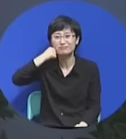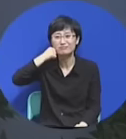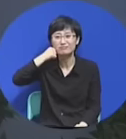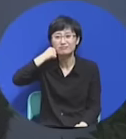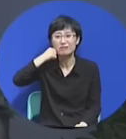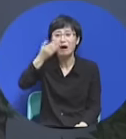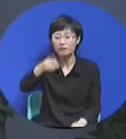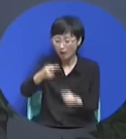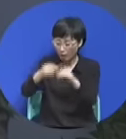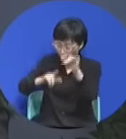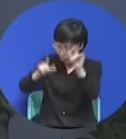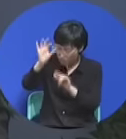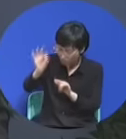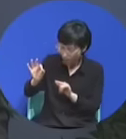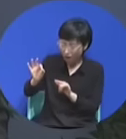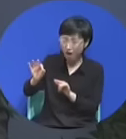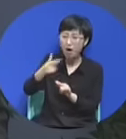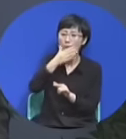교회가 그렇게 된 거예요.